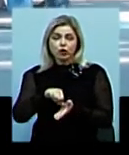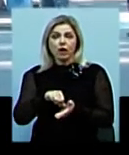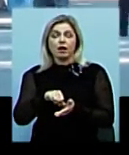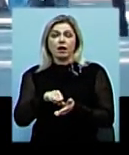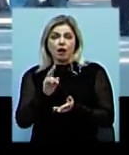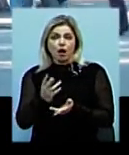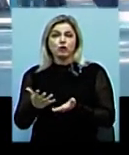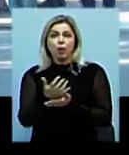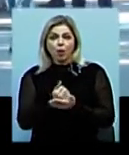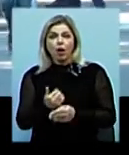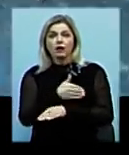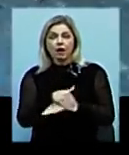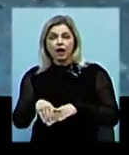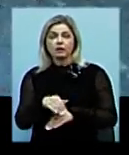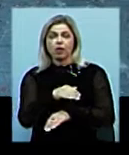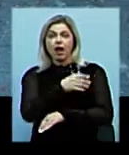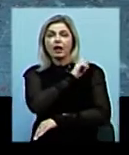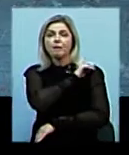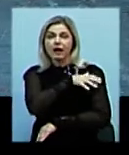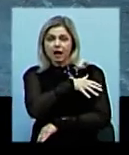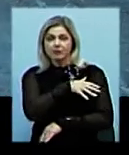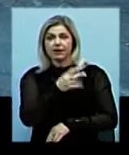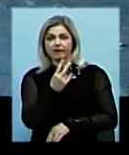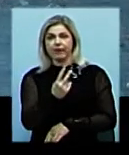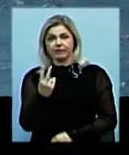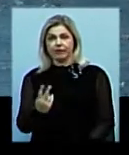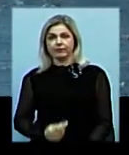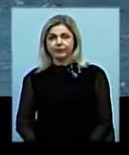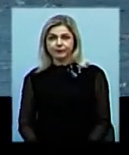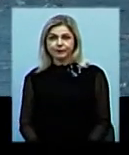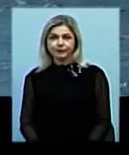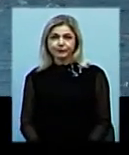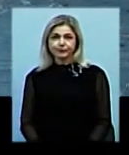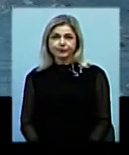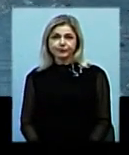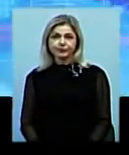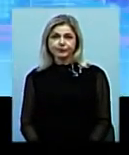вулиця Адміральська, 22. Наталя Забазнова, Ігор Чорний, телевізійні новини Миколаївщини.